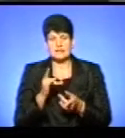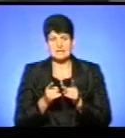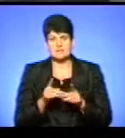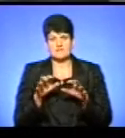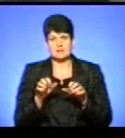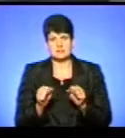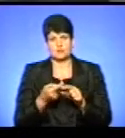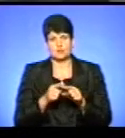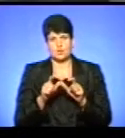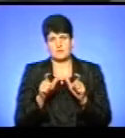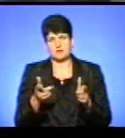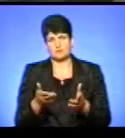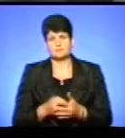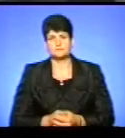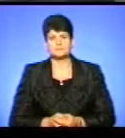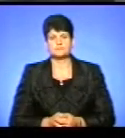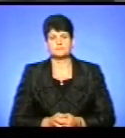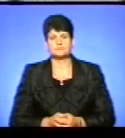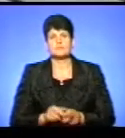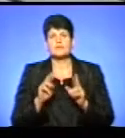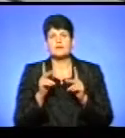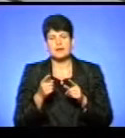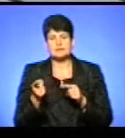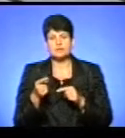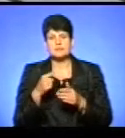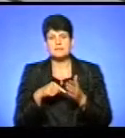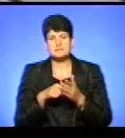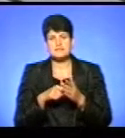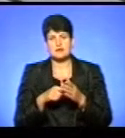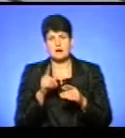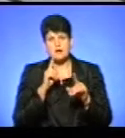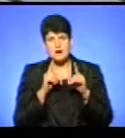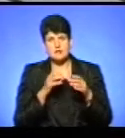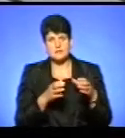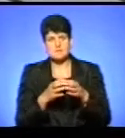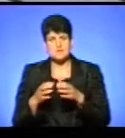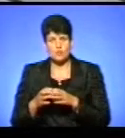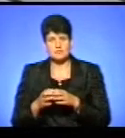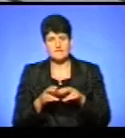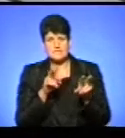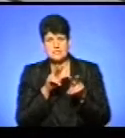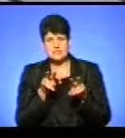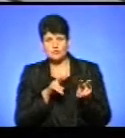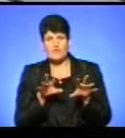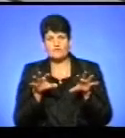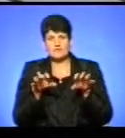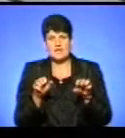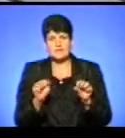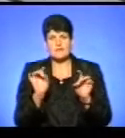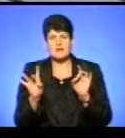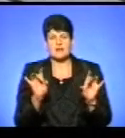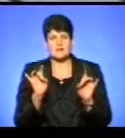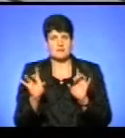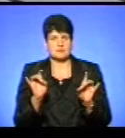цього об'єкту. Дякую. Як Тернопільська міська рада і підрозділи Тернопільської міської ради відслідковують власників рекламних вивісок,